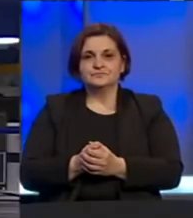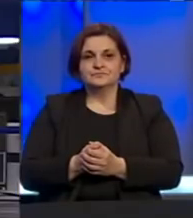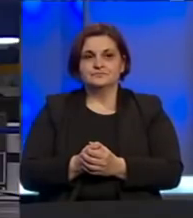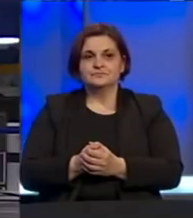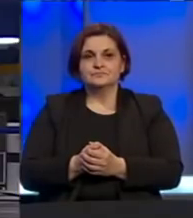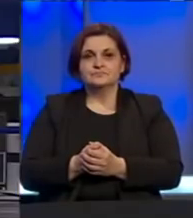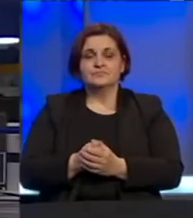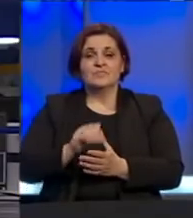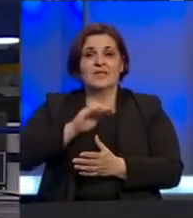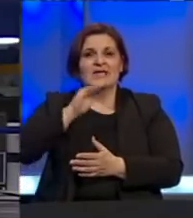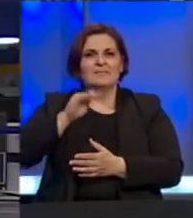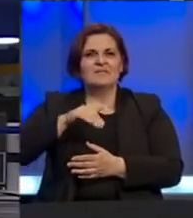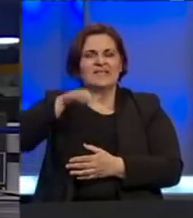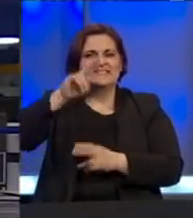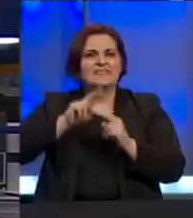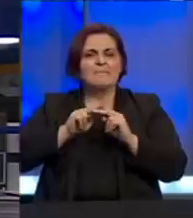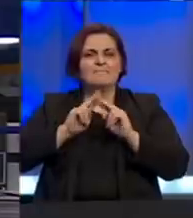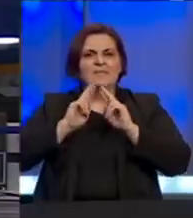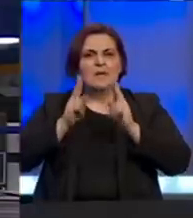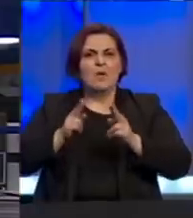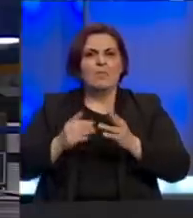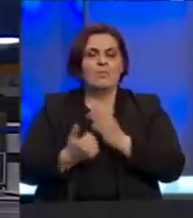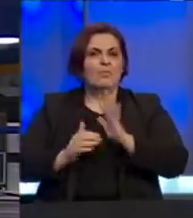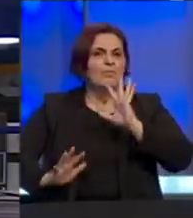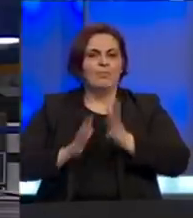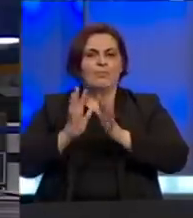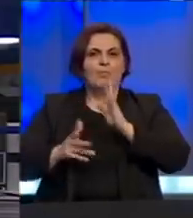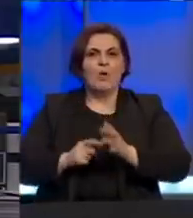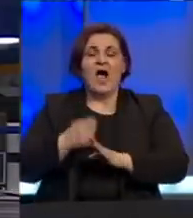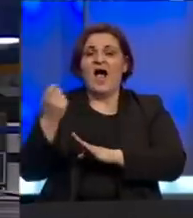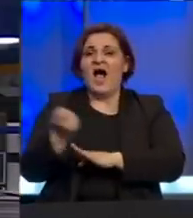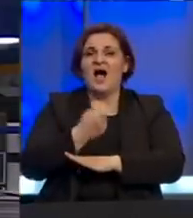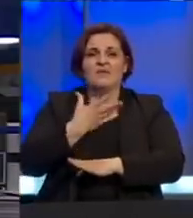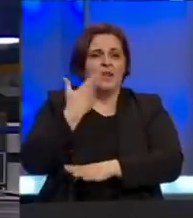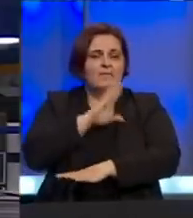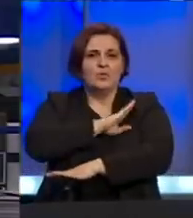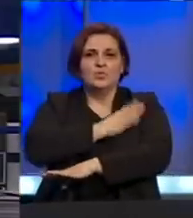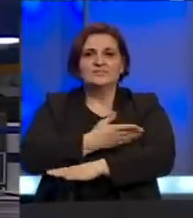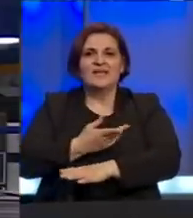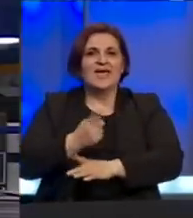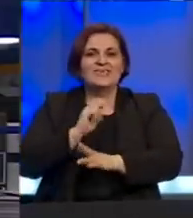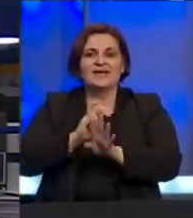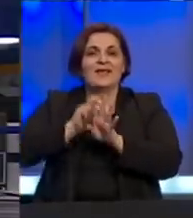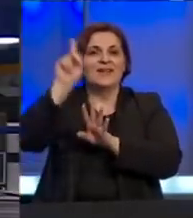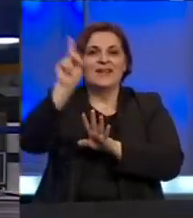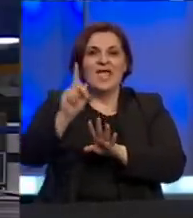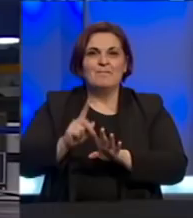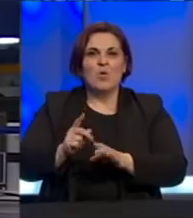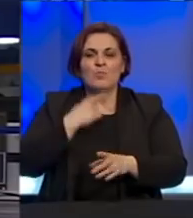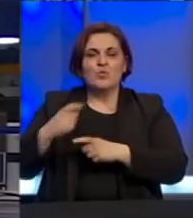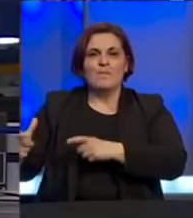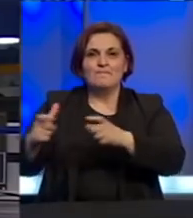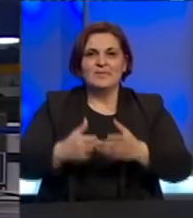Na brdu u sjeverno iznad Mostara rasplamseva se požara a vatrogasti su nemoćni jer je teren nepristupačan i miniran